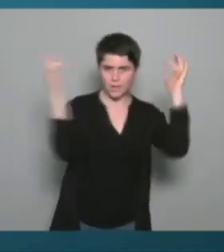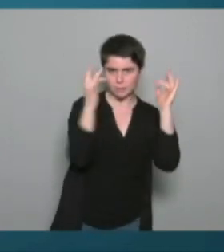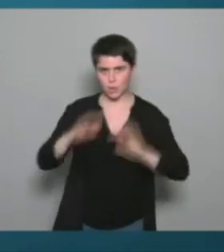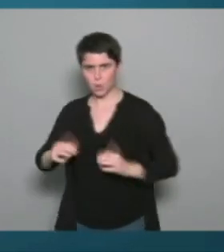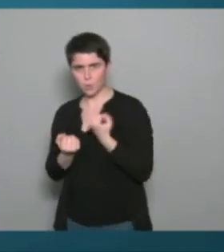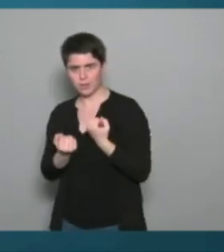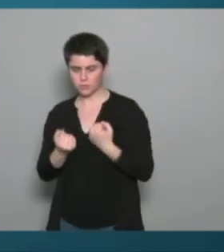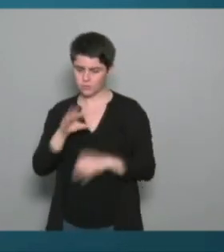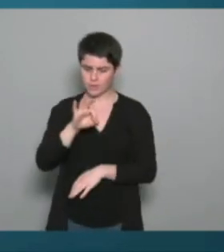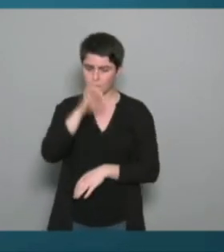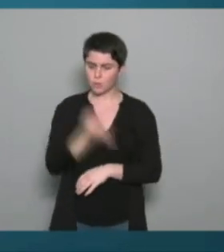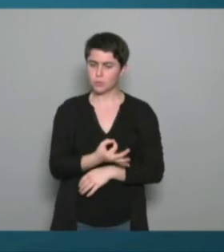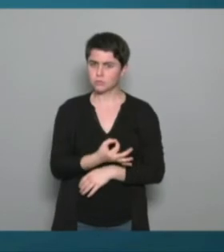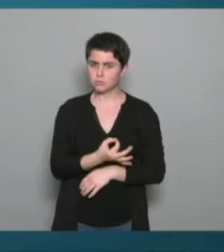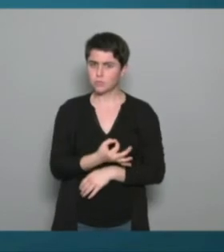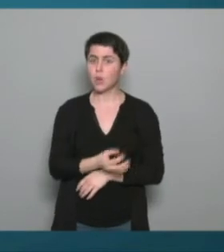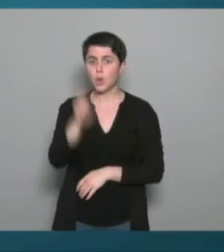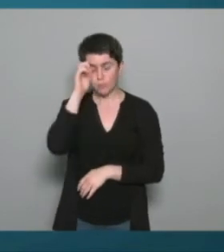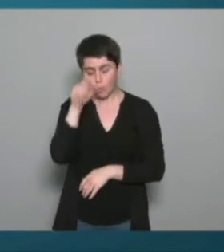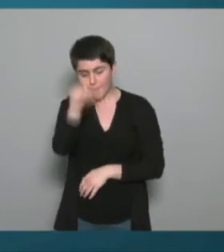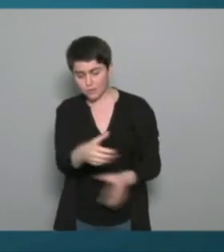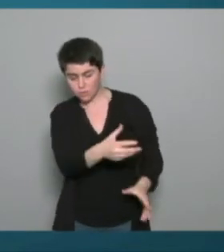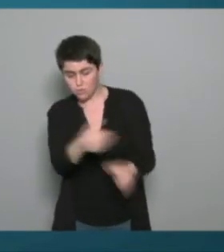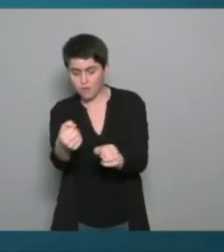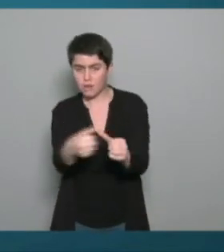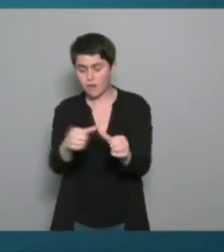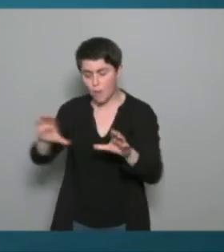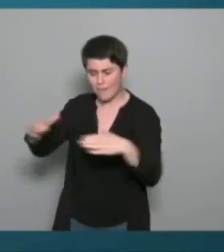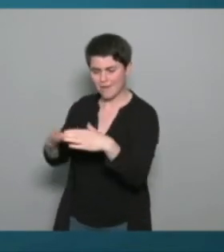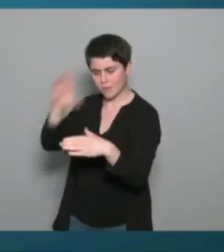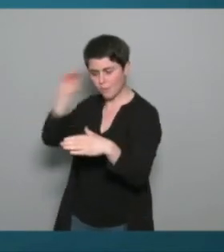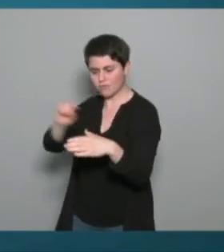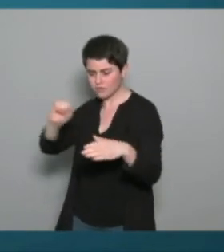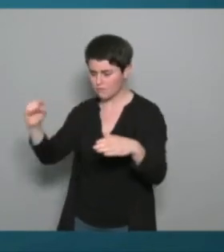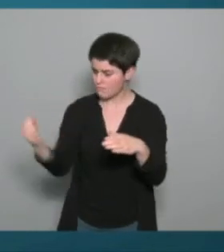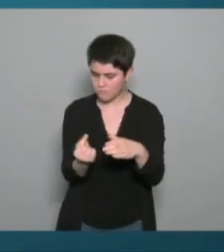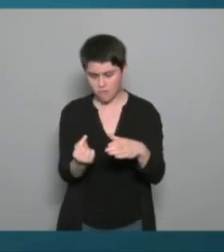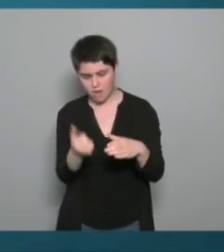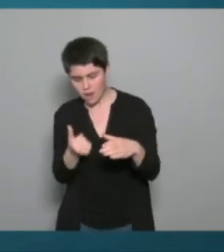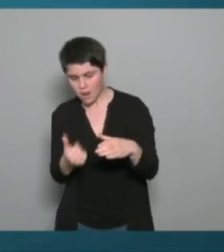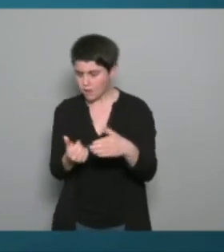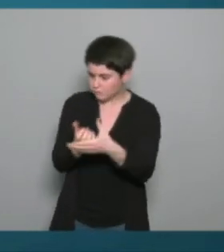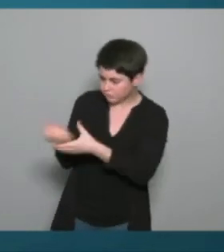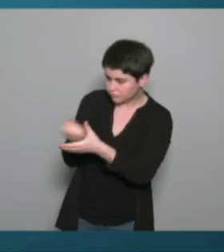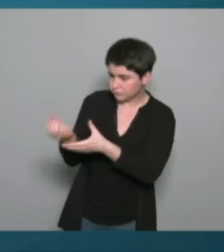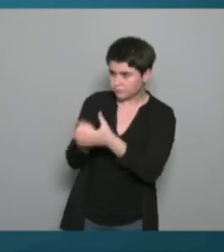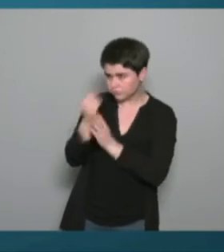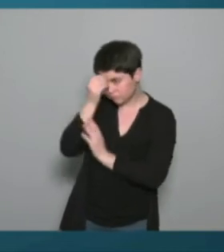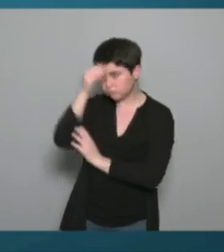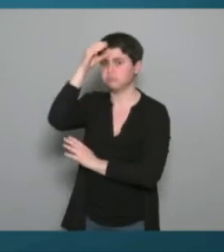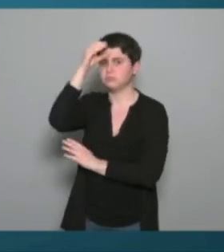pouvoir développer et continuer à apprendre à acquérir de l'expertise et de fait c'est son côté un peu